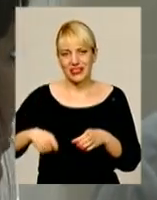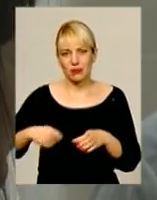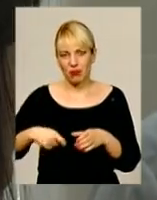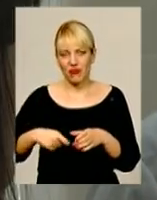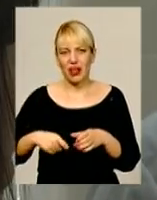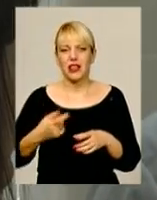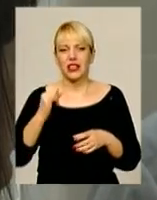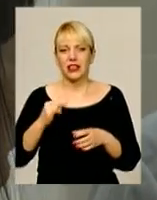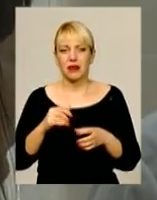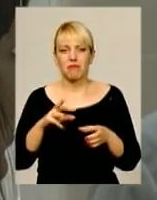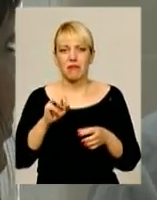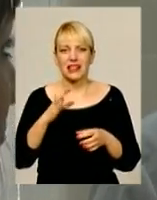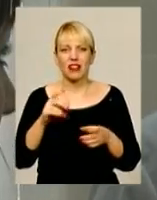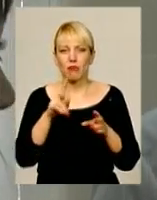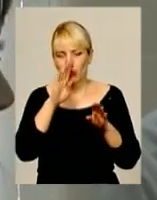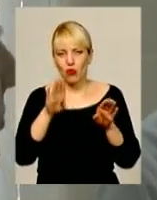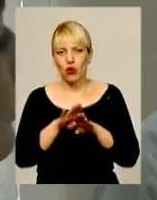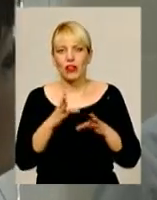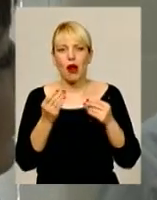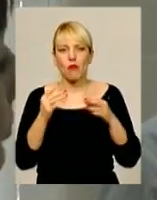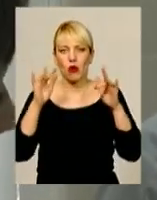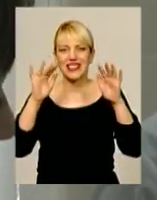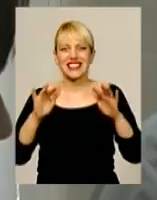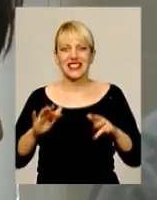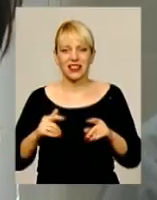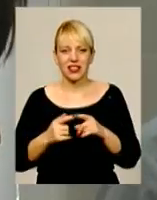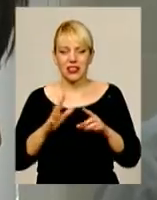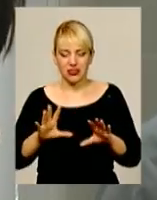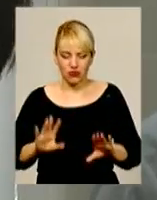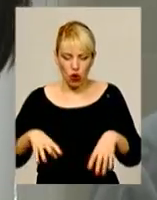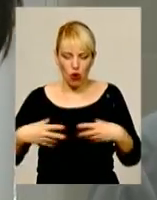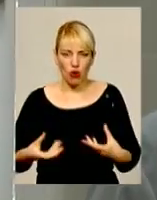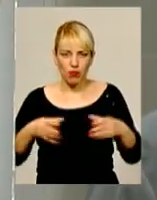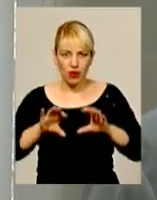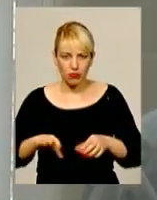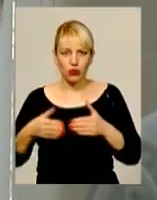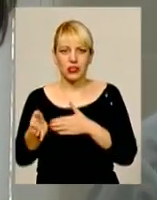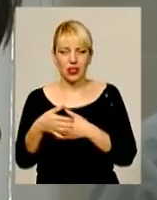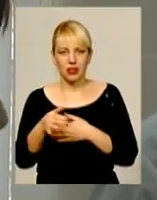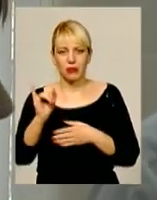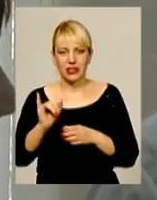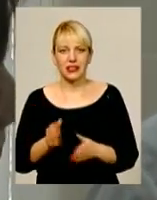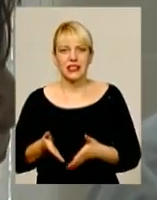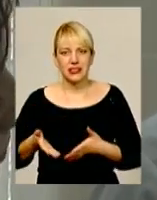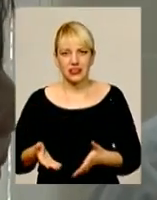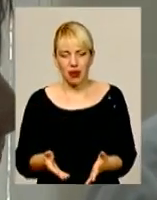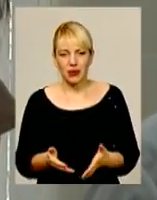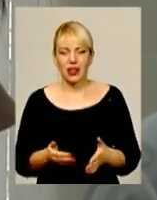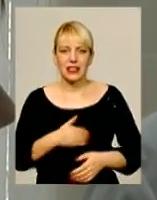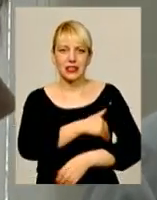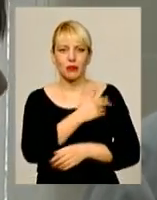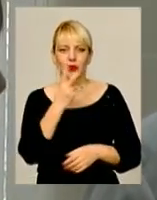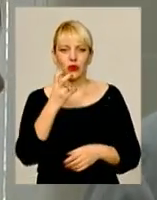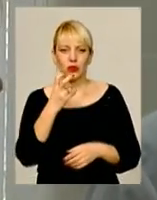така маса, як мокрий сніг, це все обліплюється, риба цим обліплюється і запікається при температурі